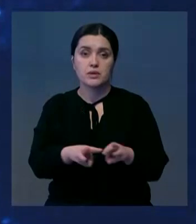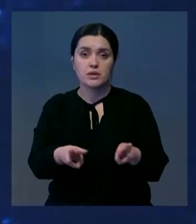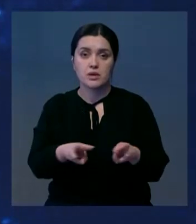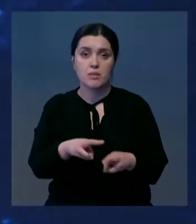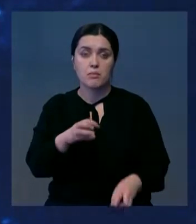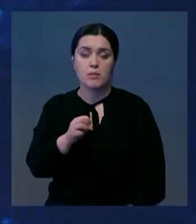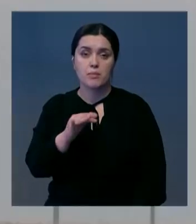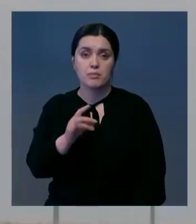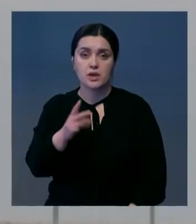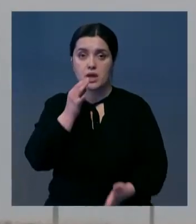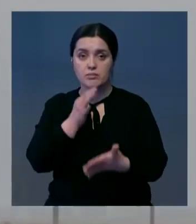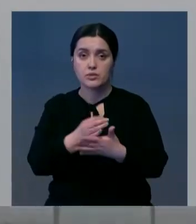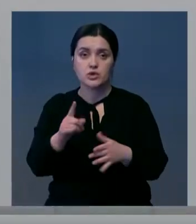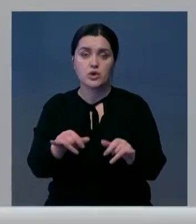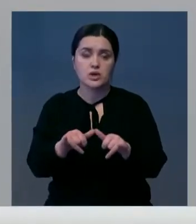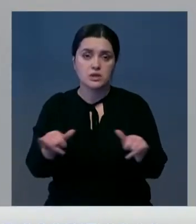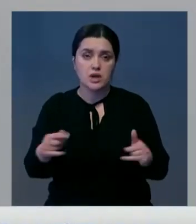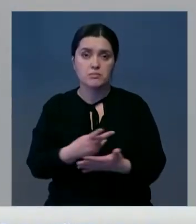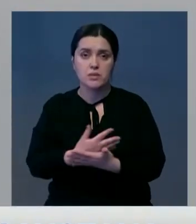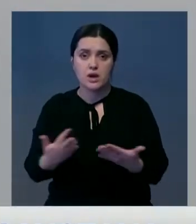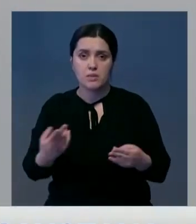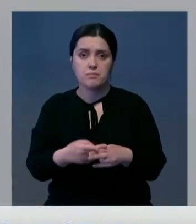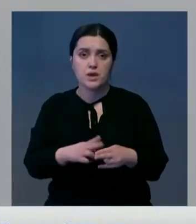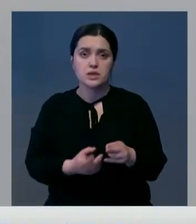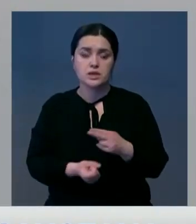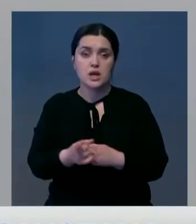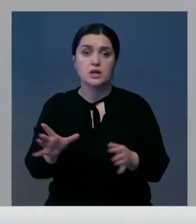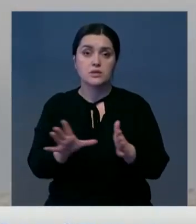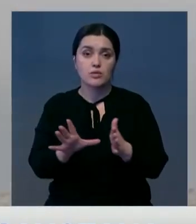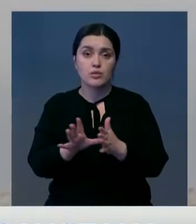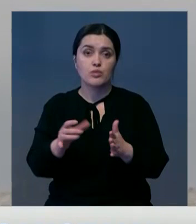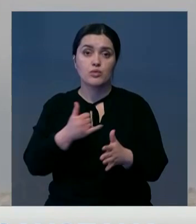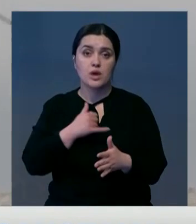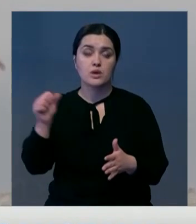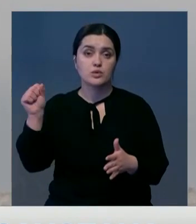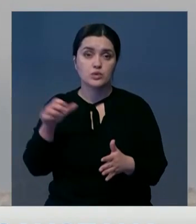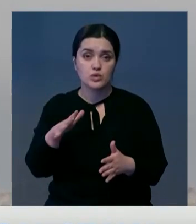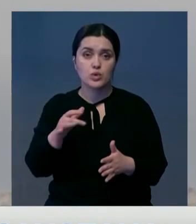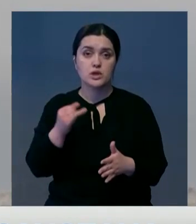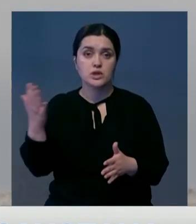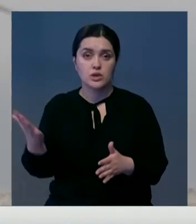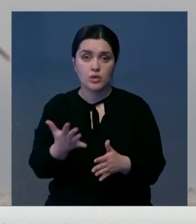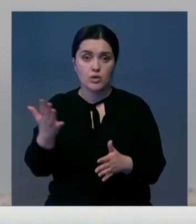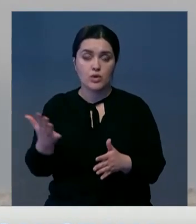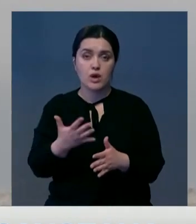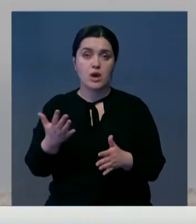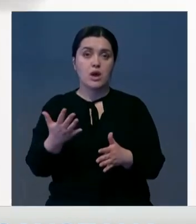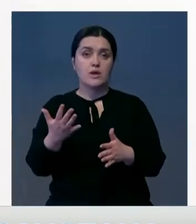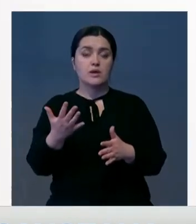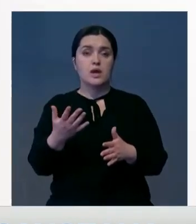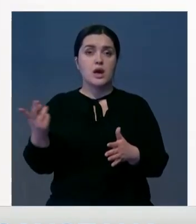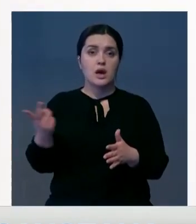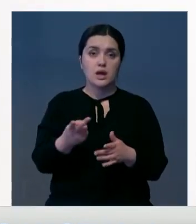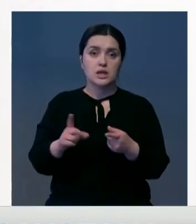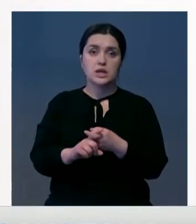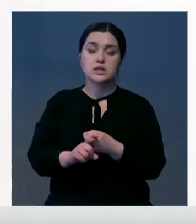премьер-министр. Аскар Мамин отметил, что самые распространенные виды возобновляемых источников энергии в нашей стране – солнечная и